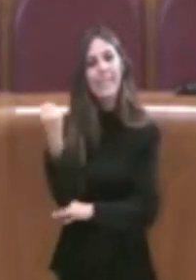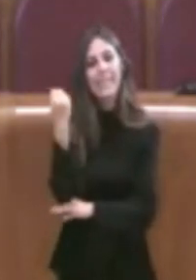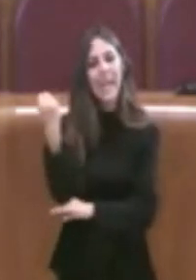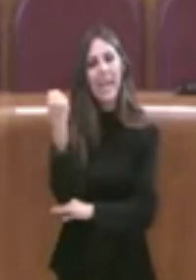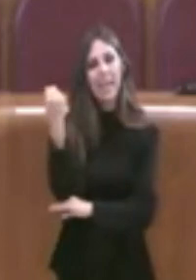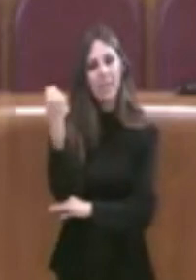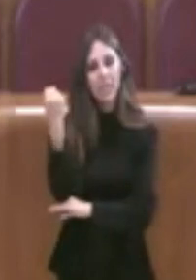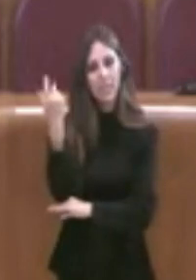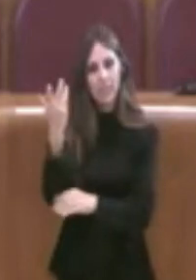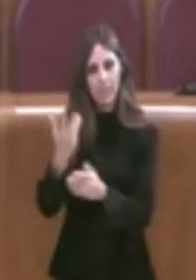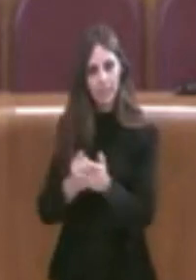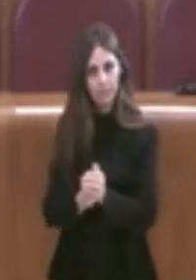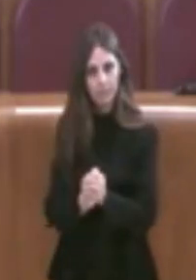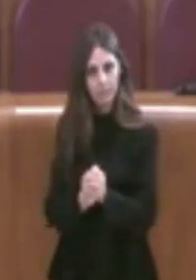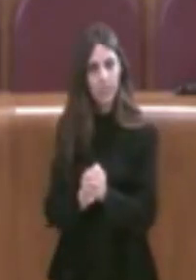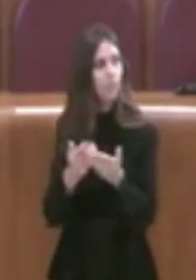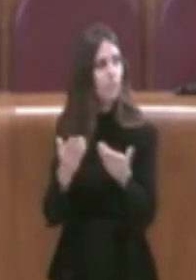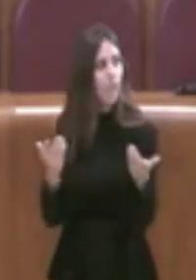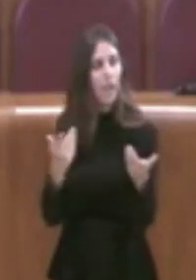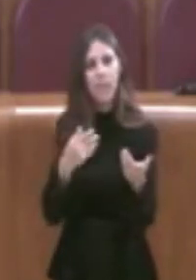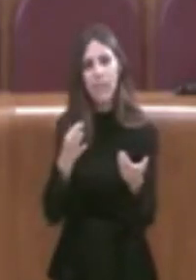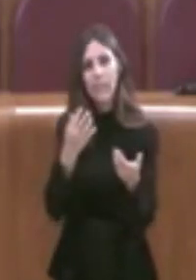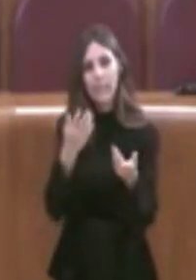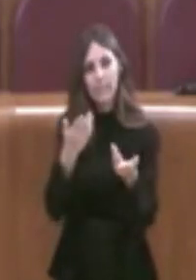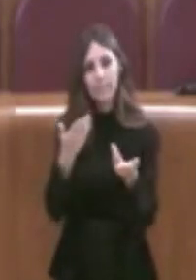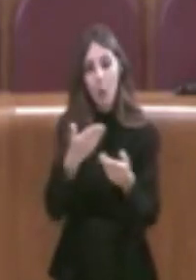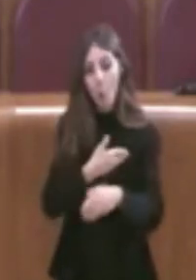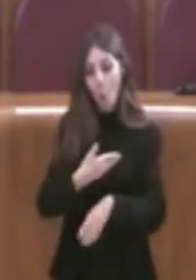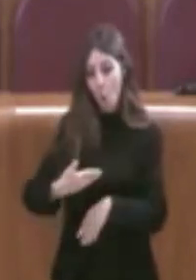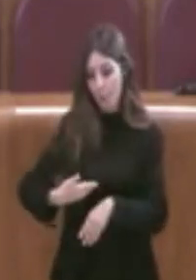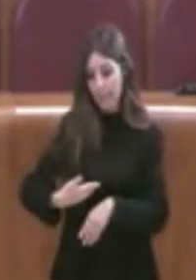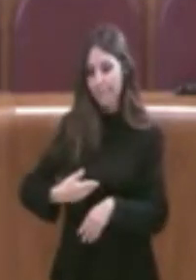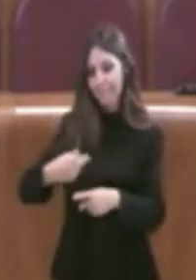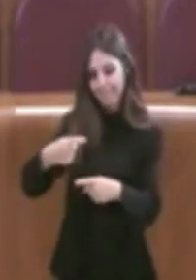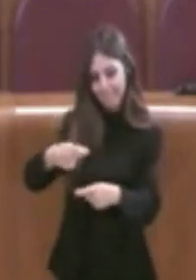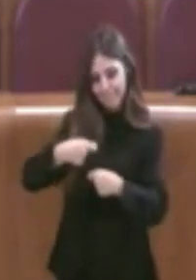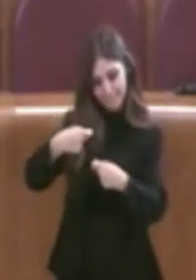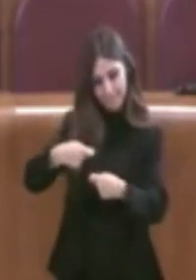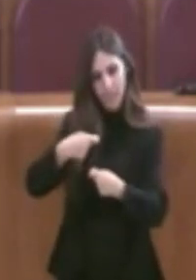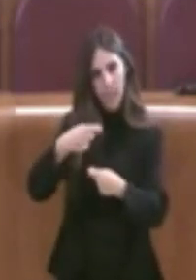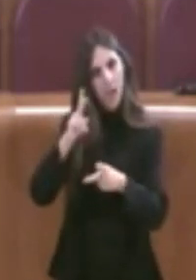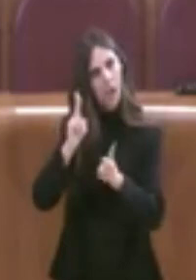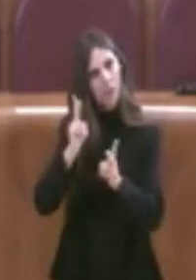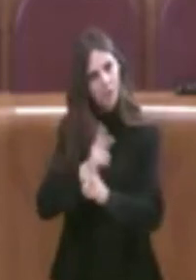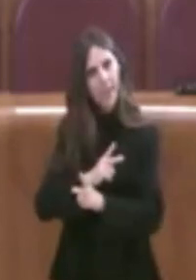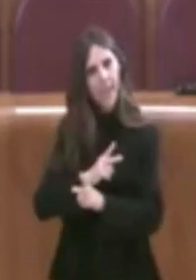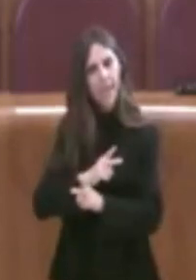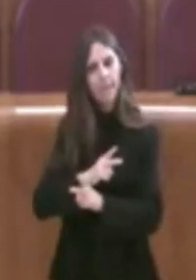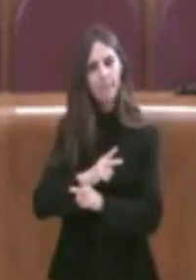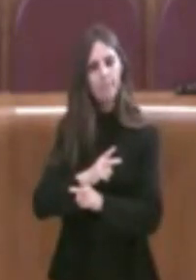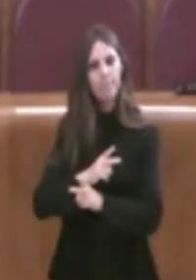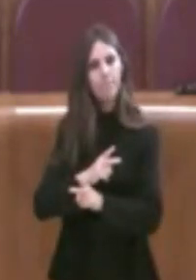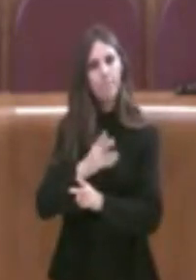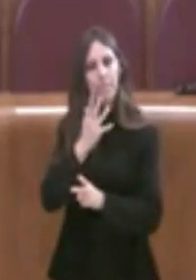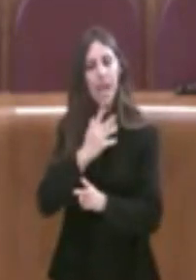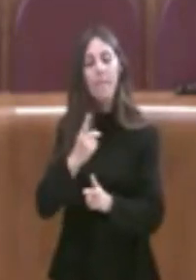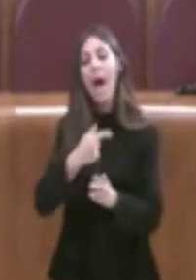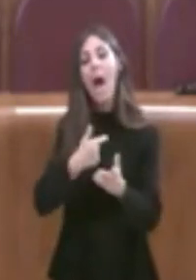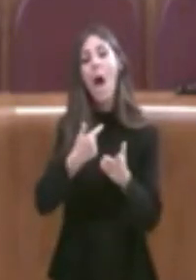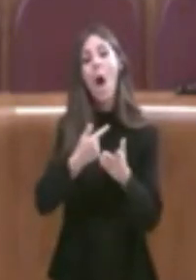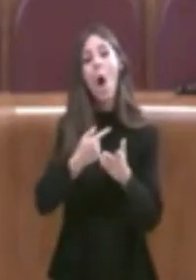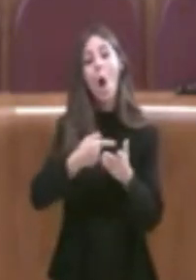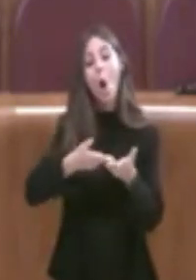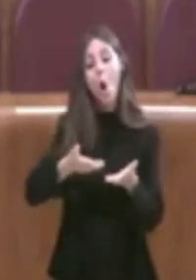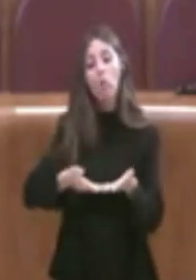nonostante comunque la sollecitazione del consigliere che apprezziamo, noi crediamo che sia comunque importante oggi votarlo, per questo vi